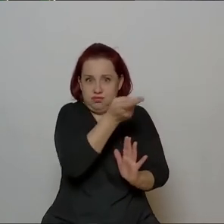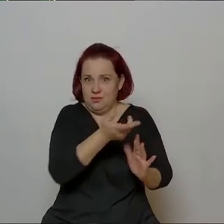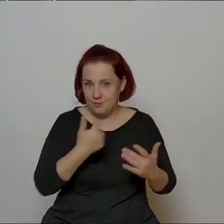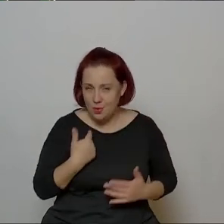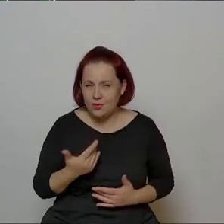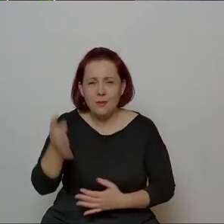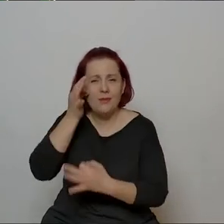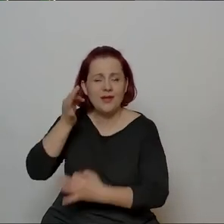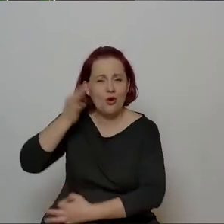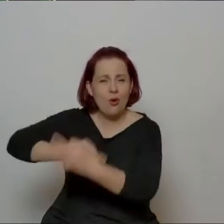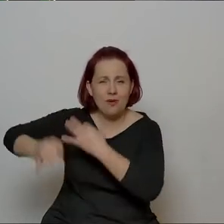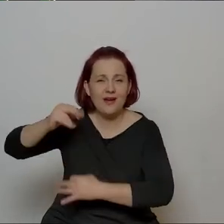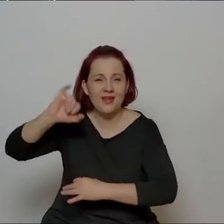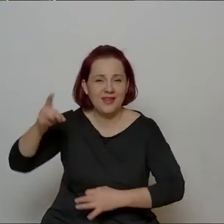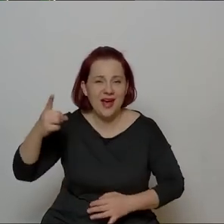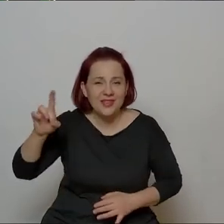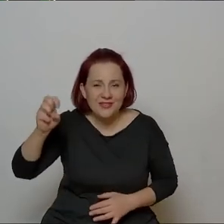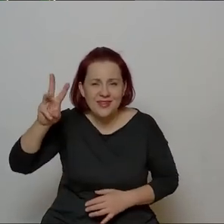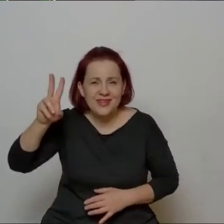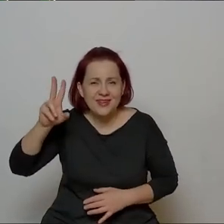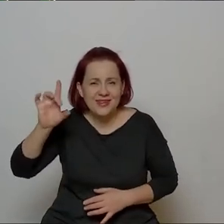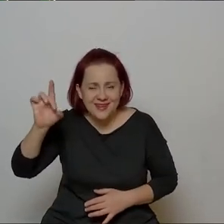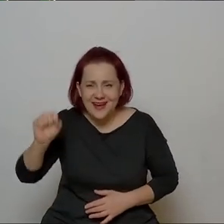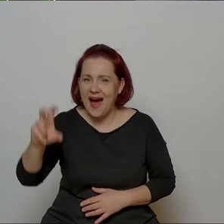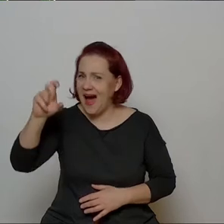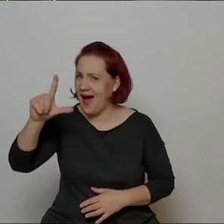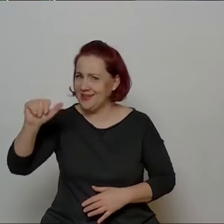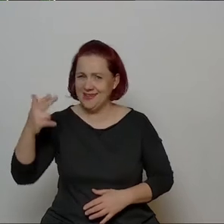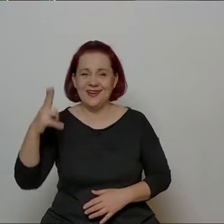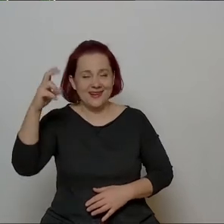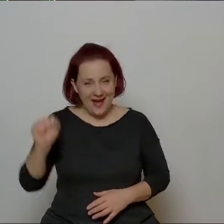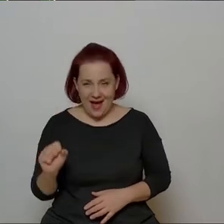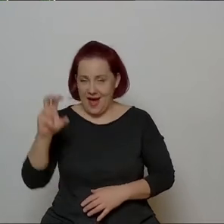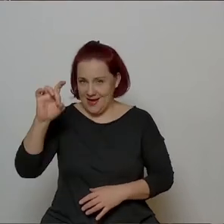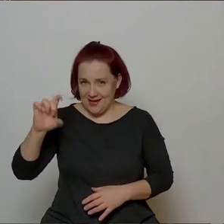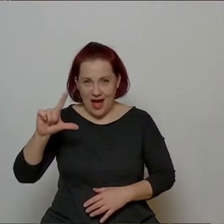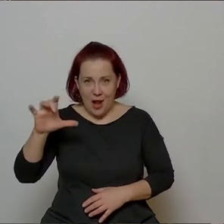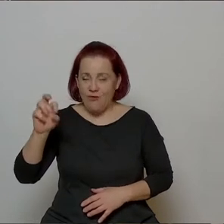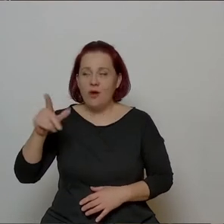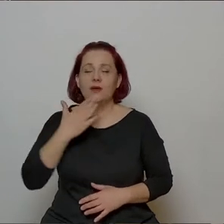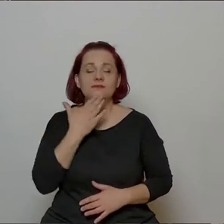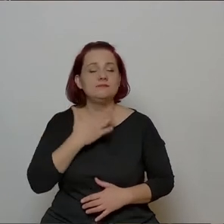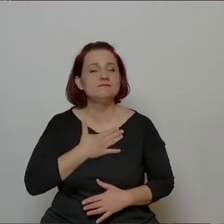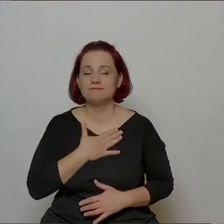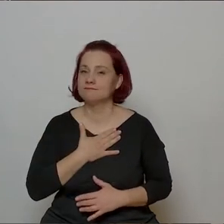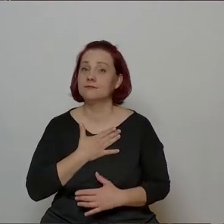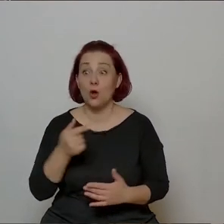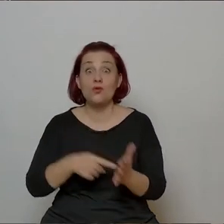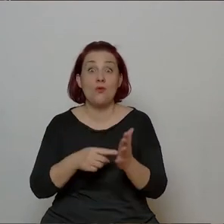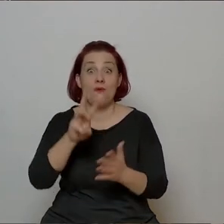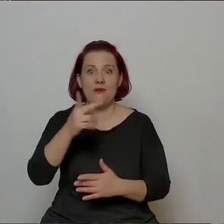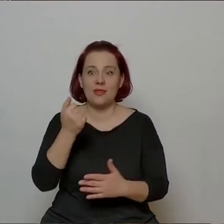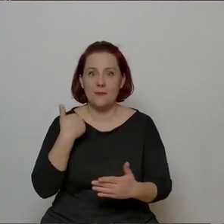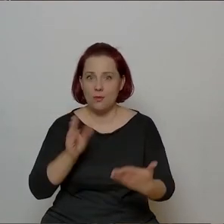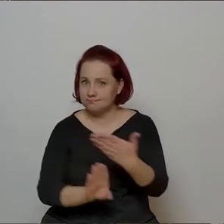Opowiadała mi pani Jadwiga Halina, Halinka na nią, Halina Gallowa, pasjonatka. No i wystawiliśmy te Wandy i ja